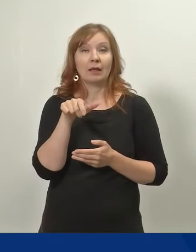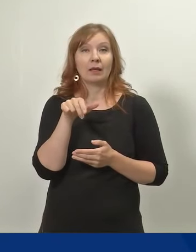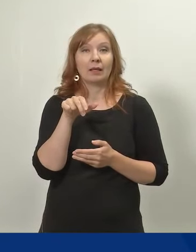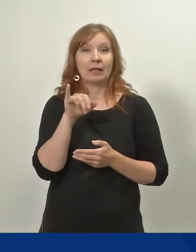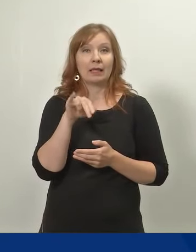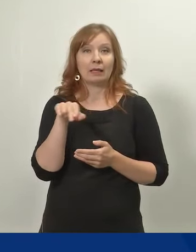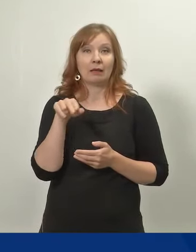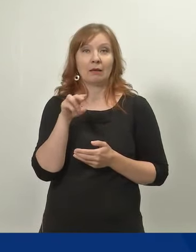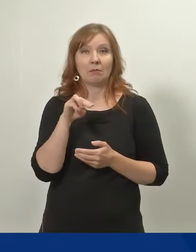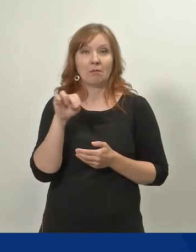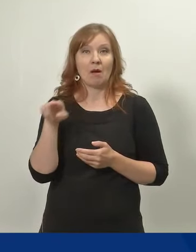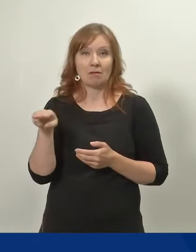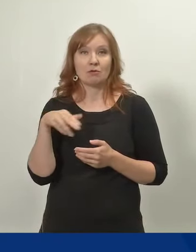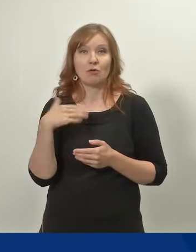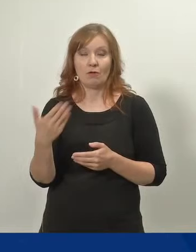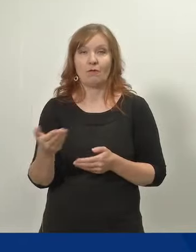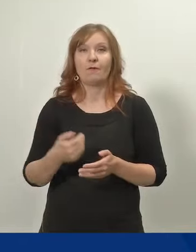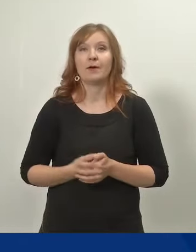hyvä.